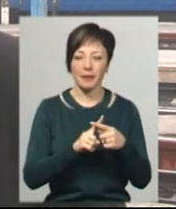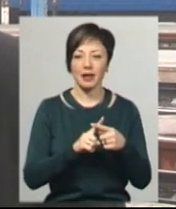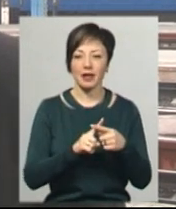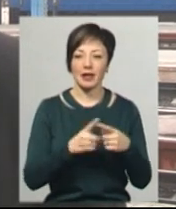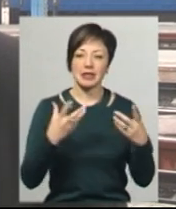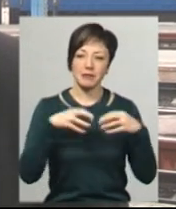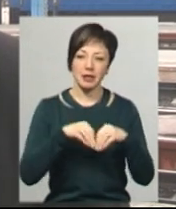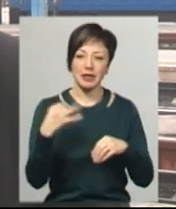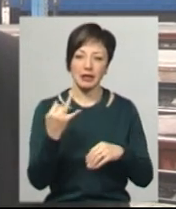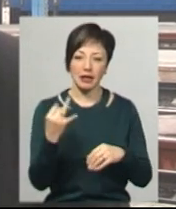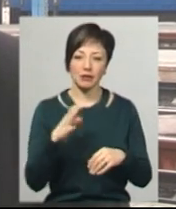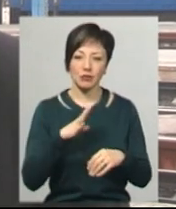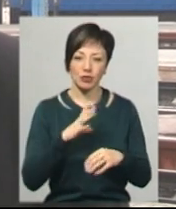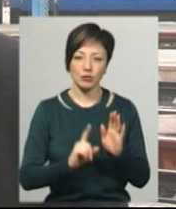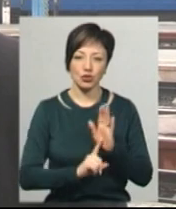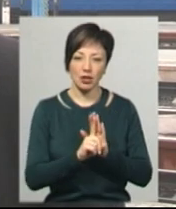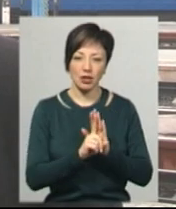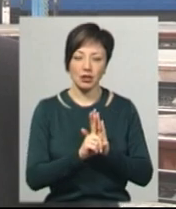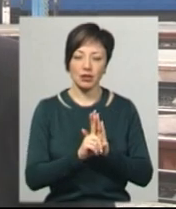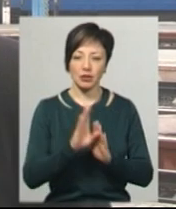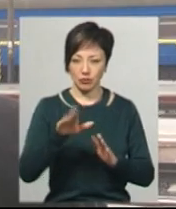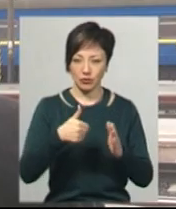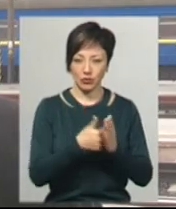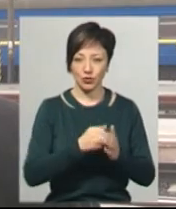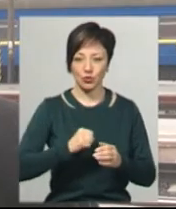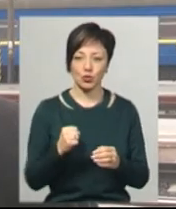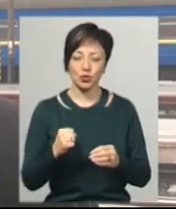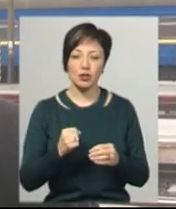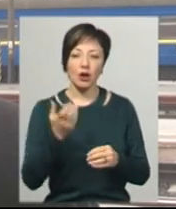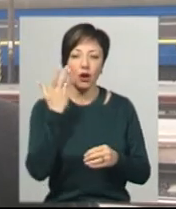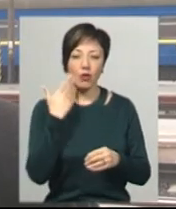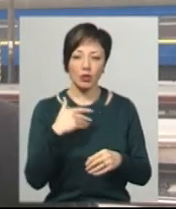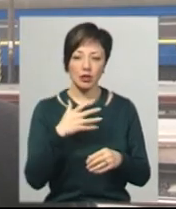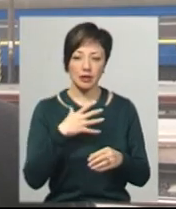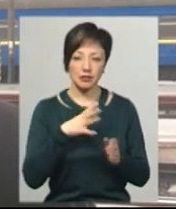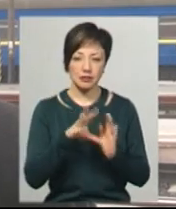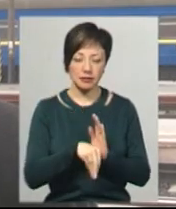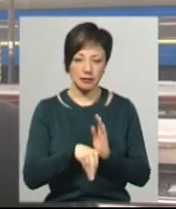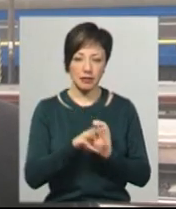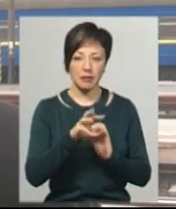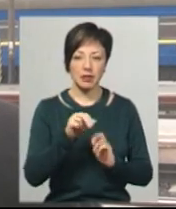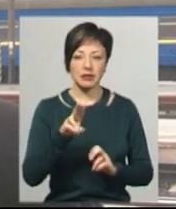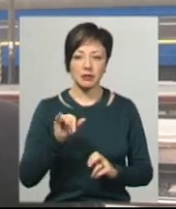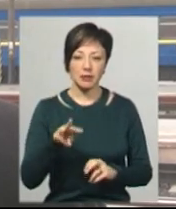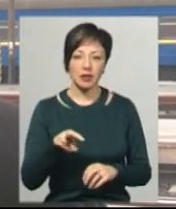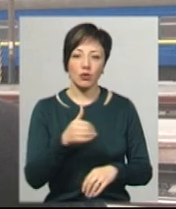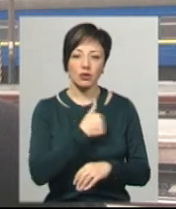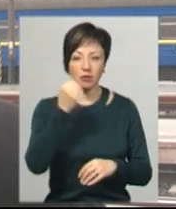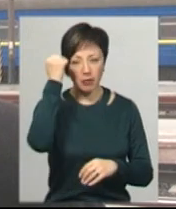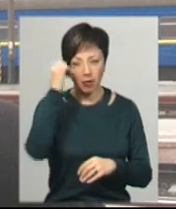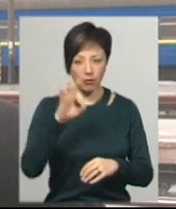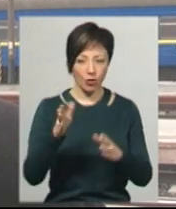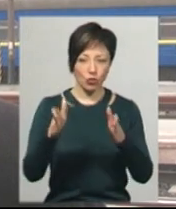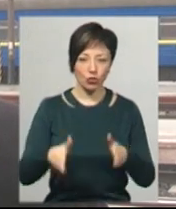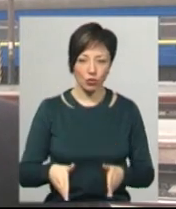спільні інтереси і почали з того часу дружити. Коли його не стало, якусь зробити пам'ять про нього,